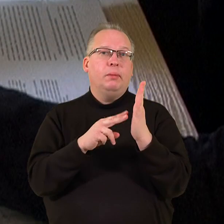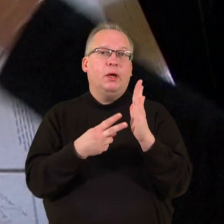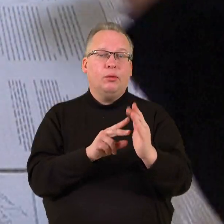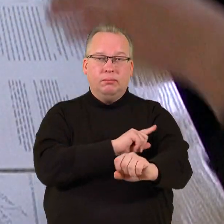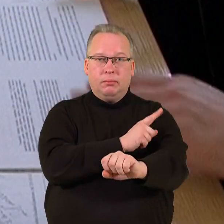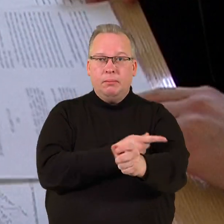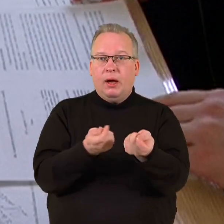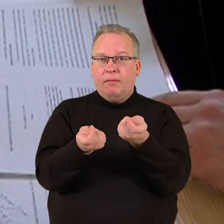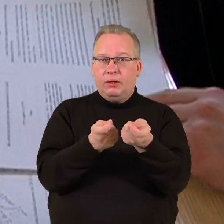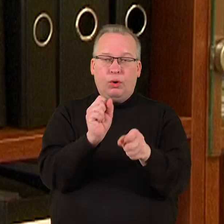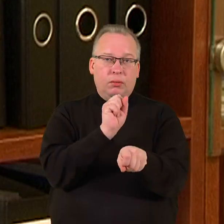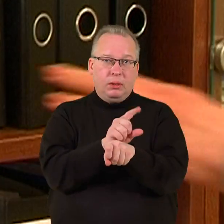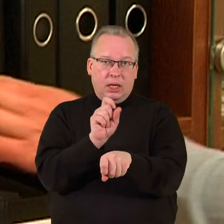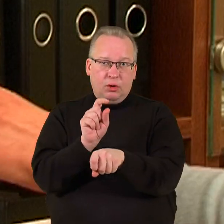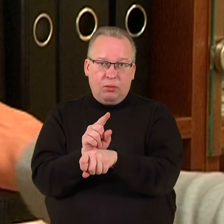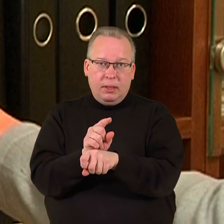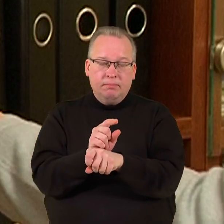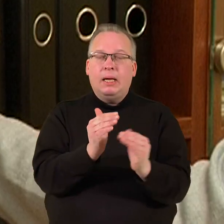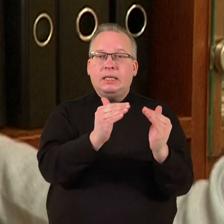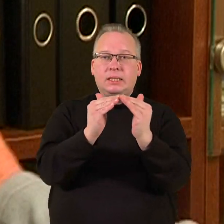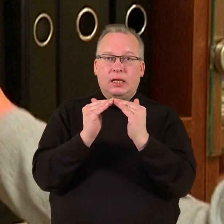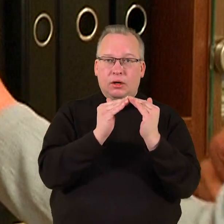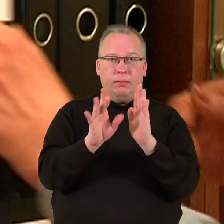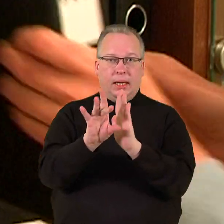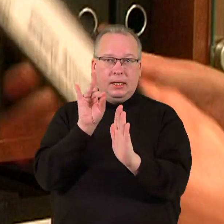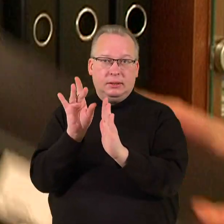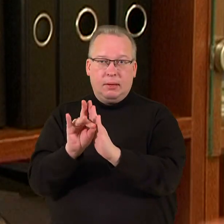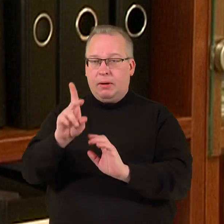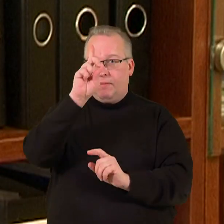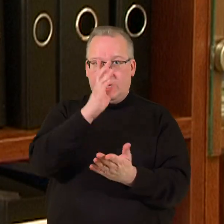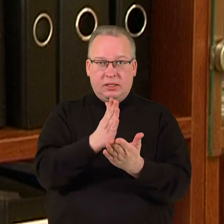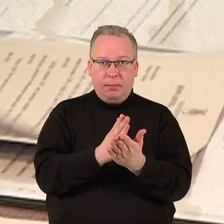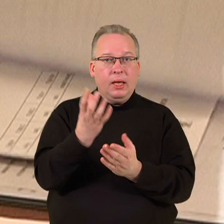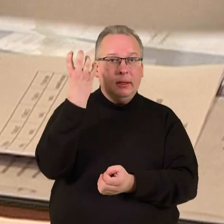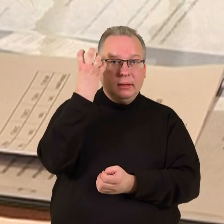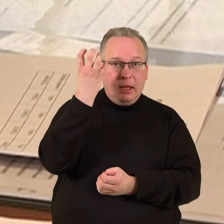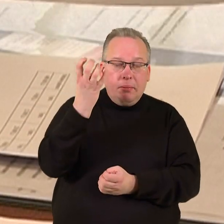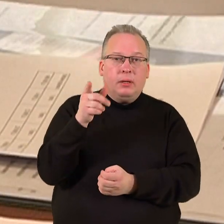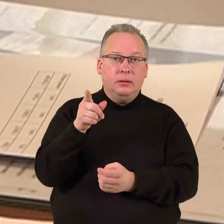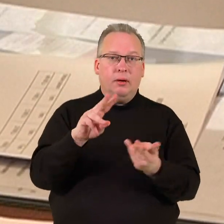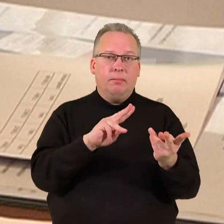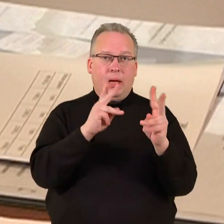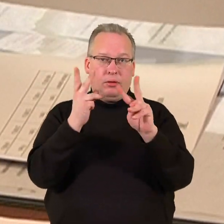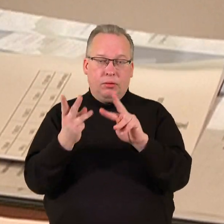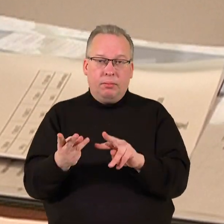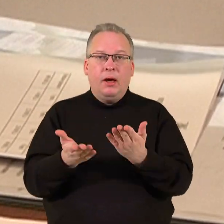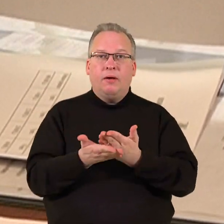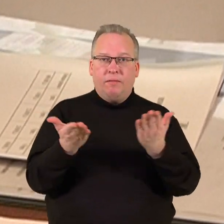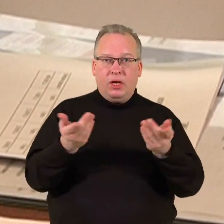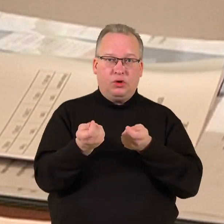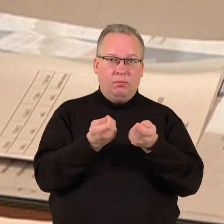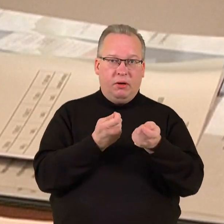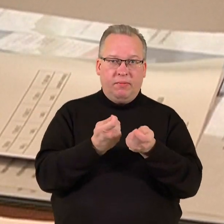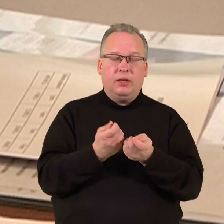stiprinti vadovų įgaliojimus, centralizuoti jų atrankas, valstybės tarnybos departamentą perorganizuoti į viešojo